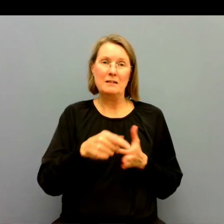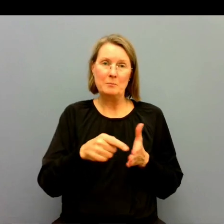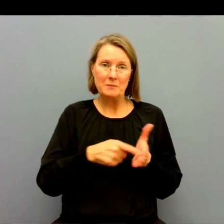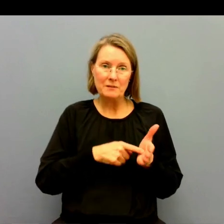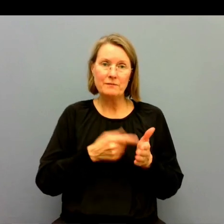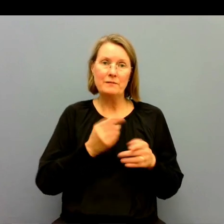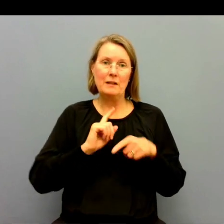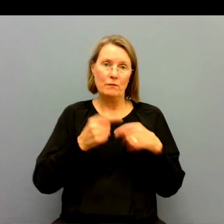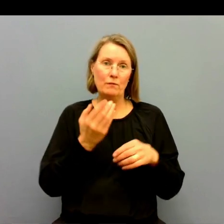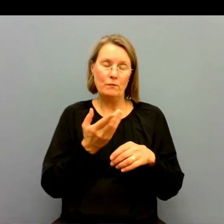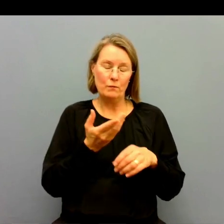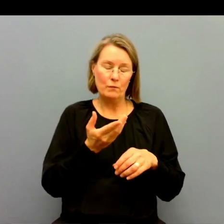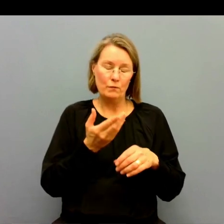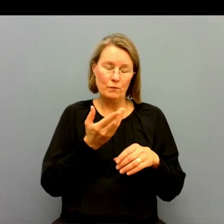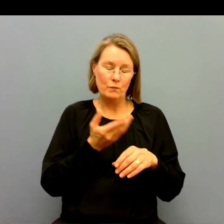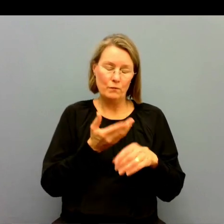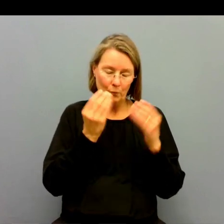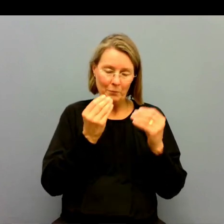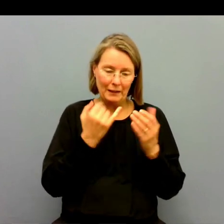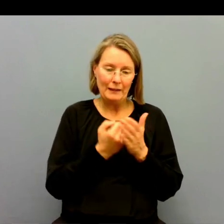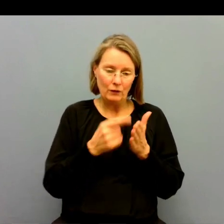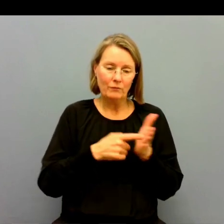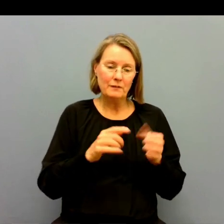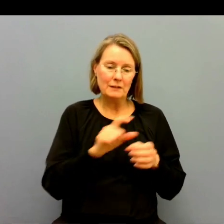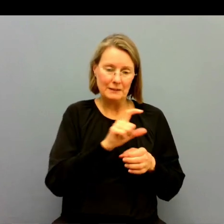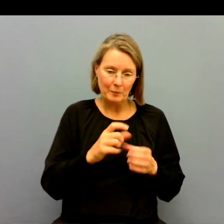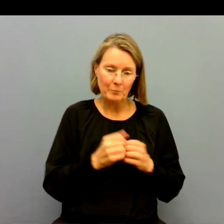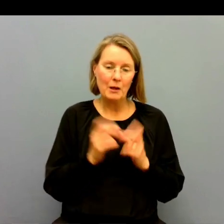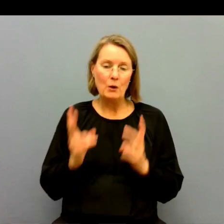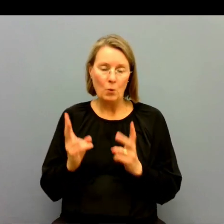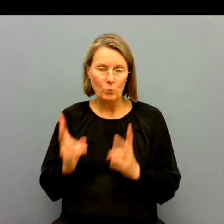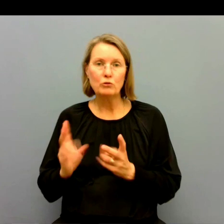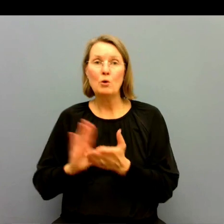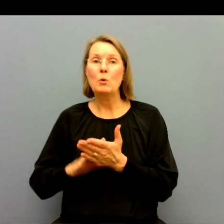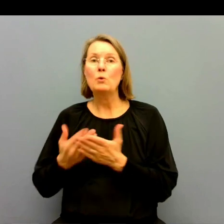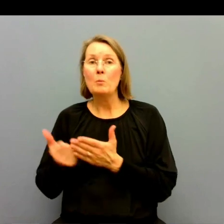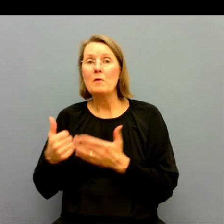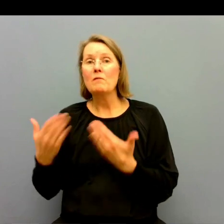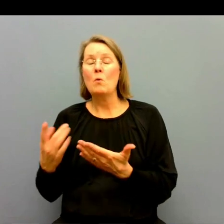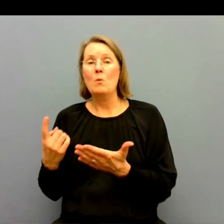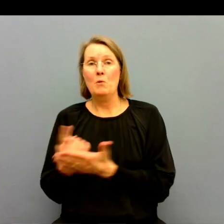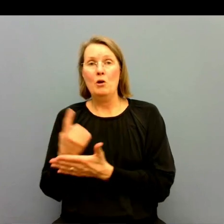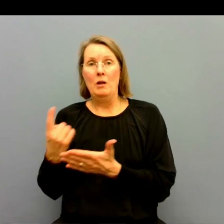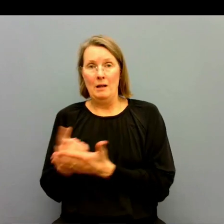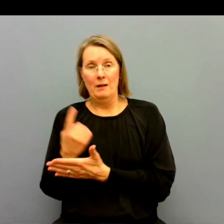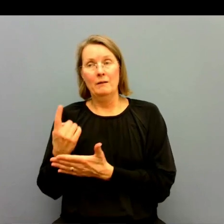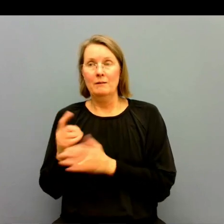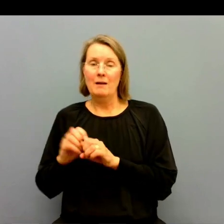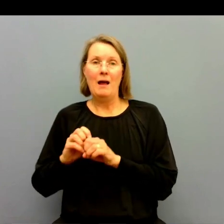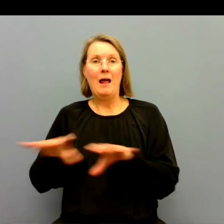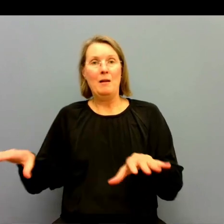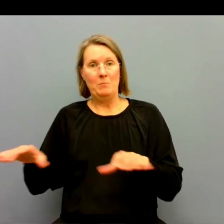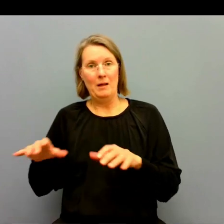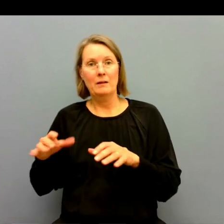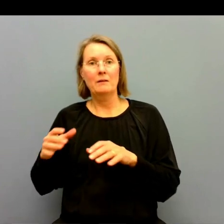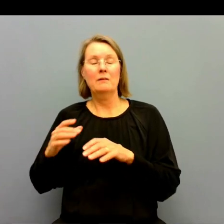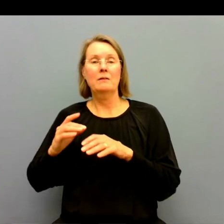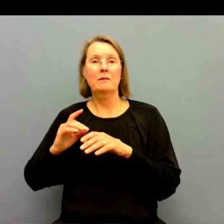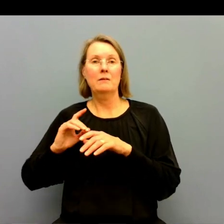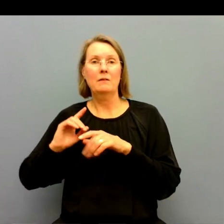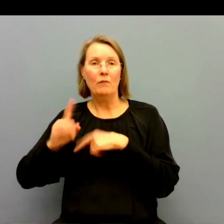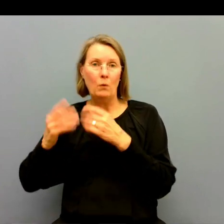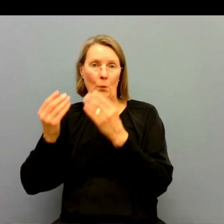fortbildning i vissa ämnen. Sen behöver vi ju också, tolkarna behöver också generell